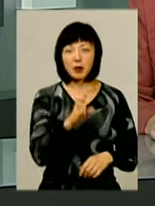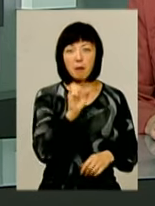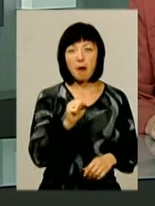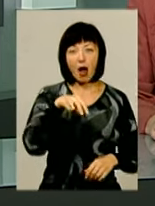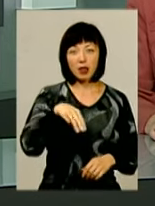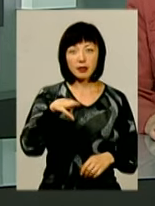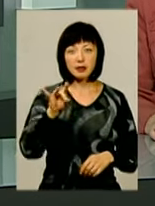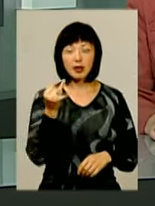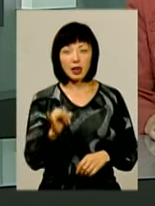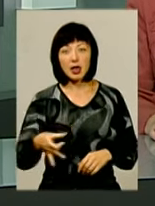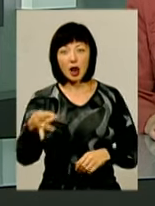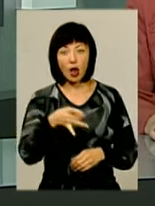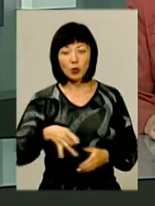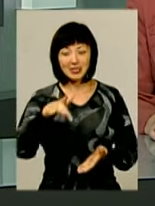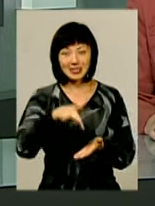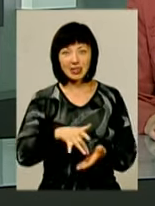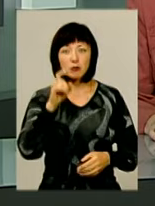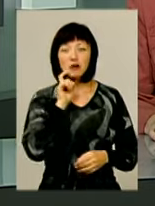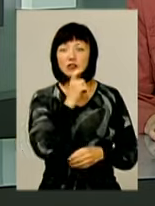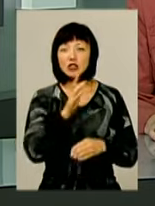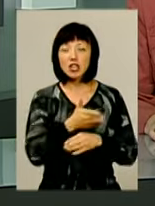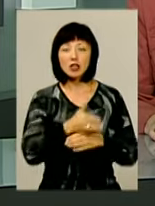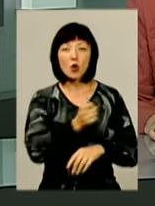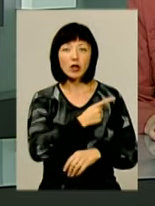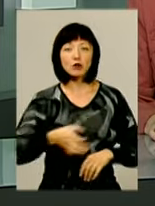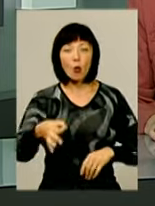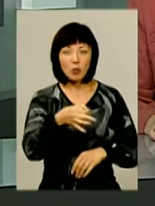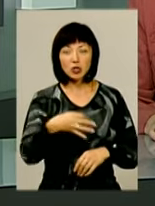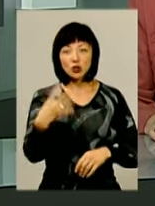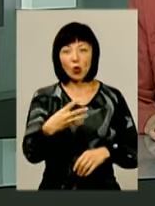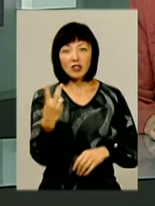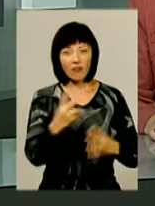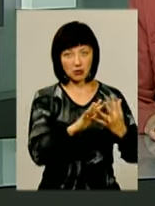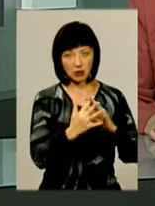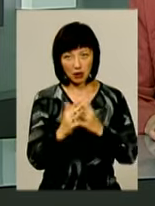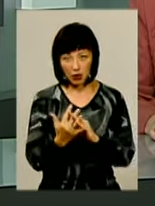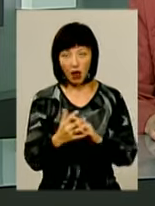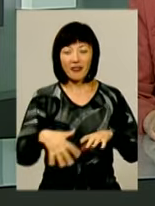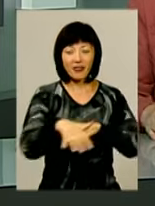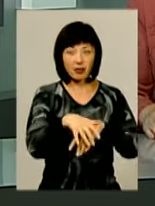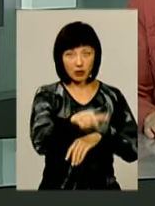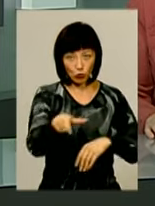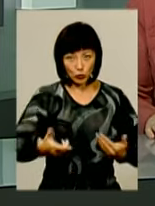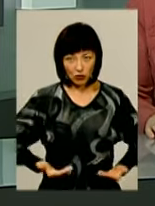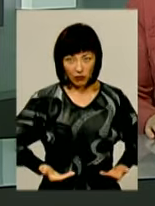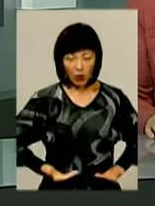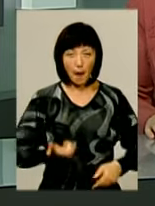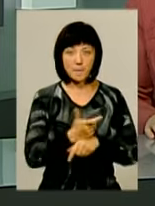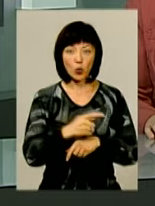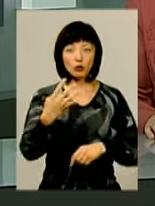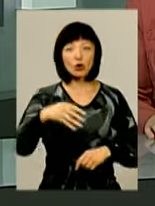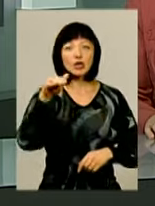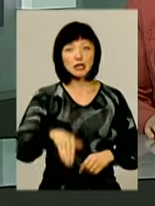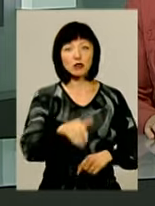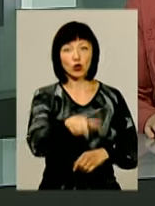з центром розташований у північній частині Одеської області. У районі 42 населених пункти, в яких проживають понад 40